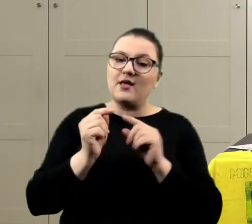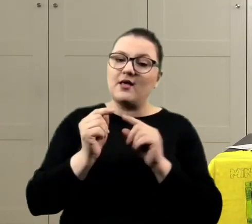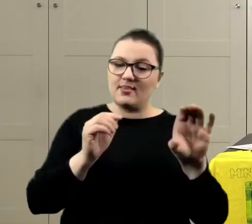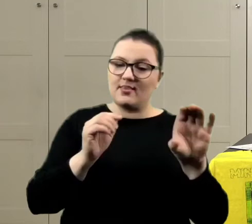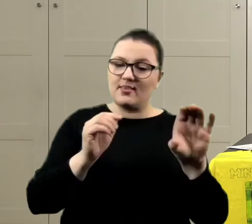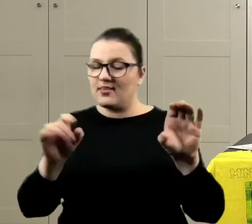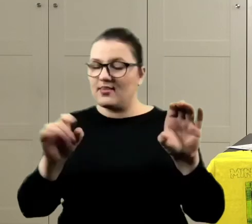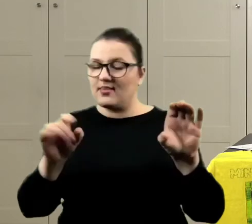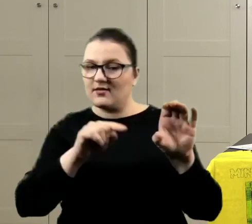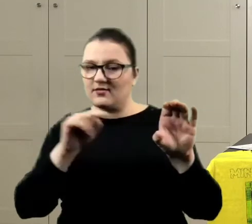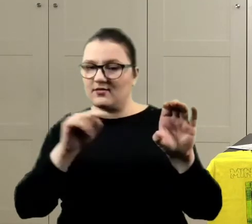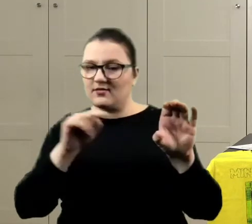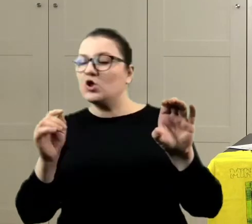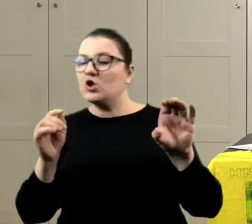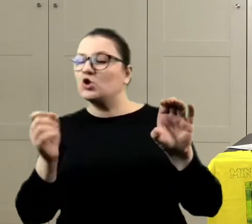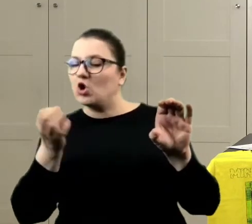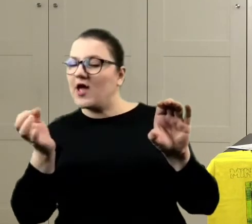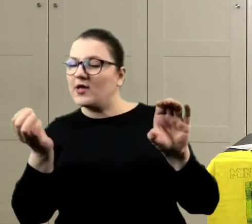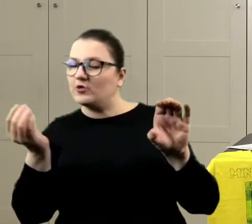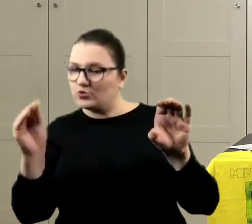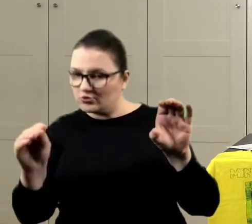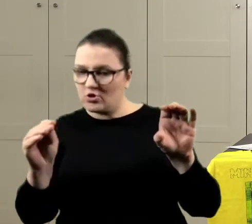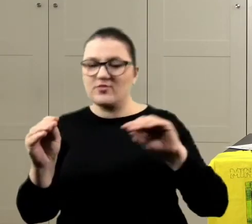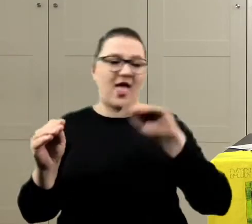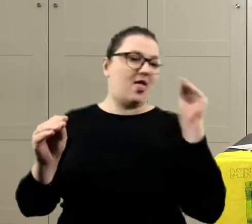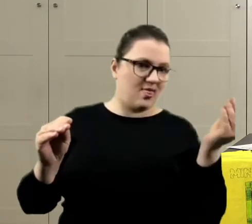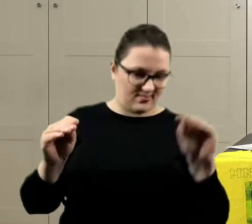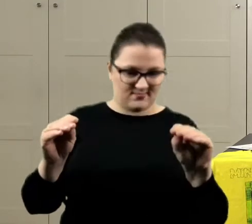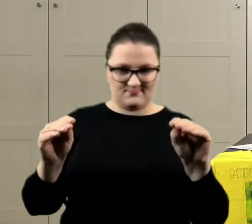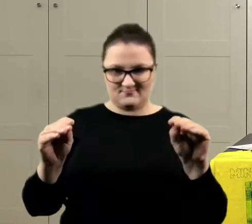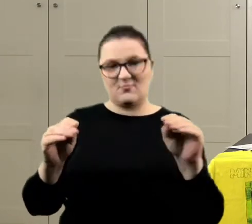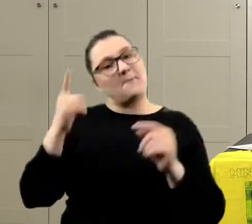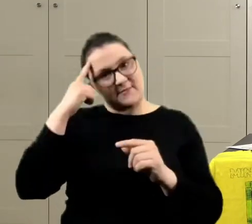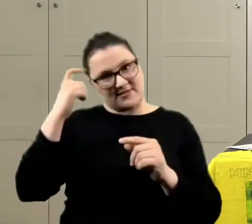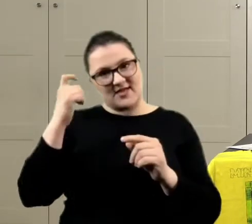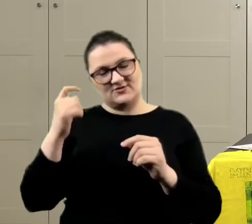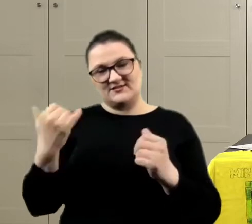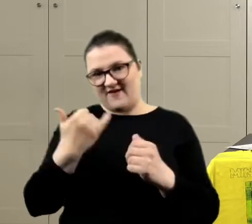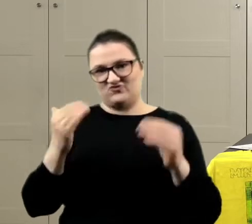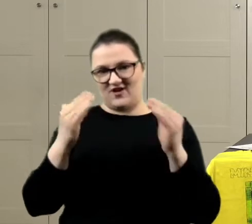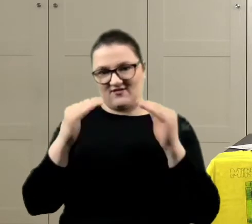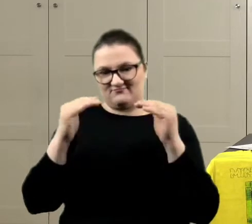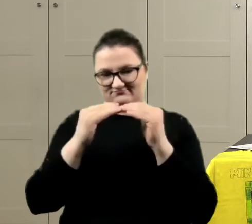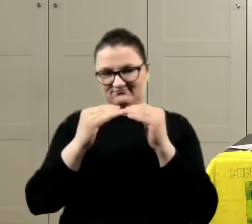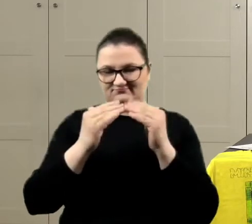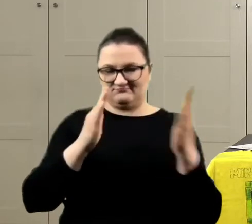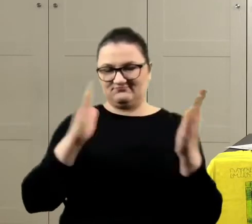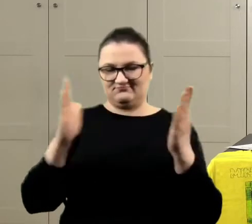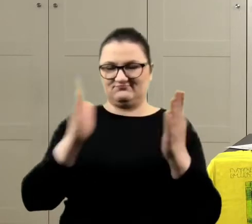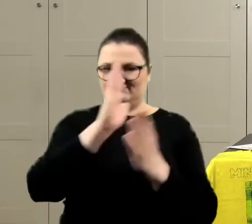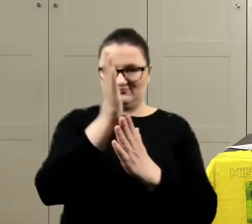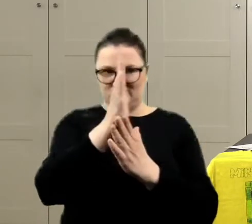wzorku i wtedy z drugiej strony tak samo. Bo pamiętajcie zawsze, że motyl ma jakby lustrzane odbicie, tak? Ma swój środek